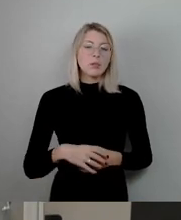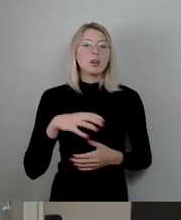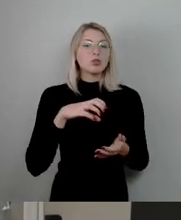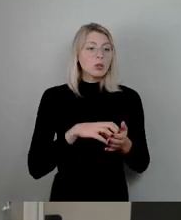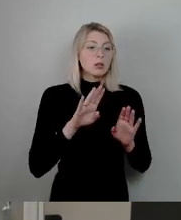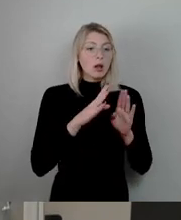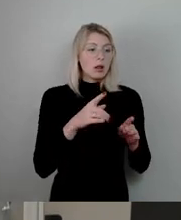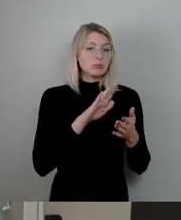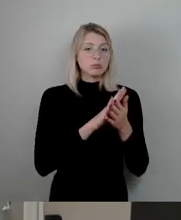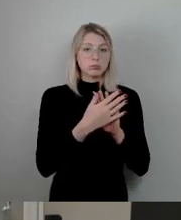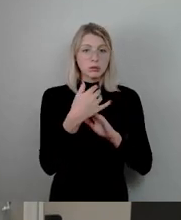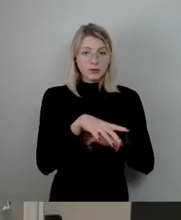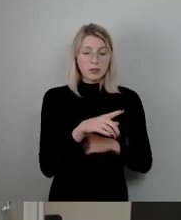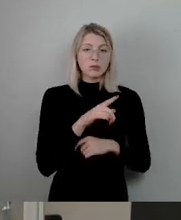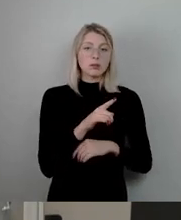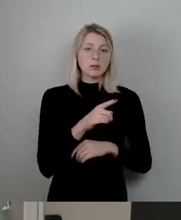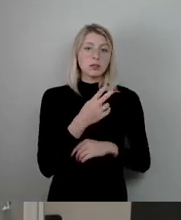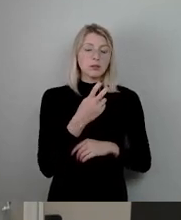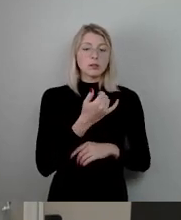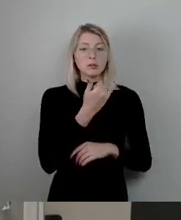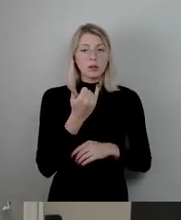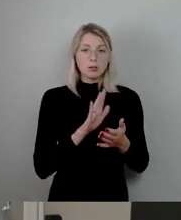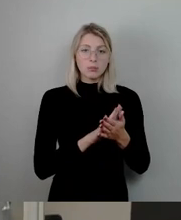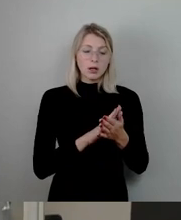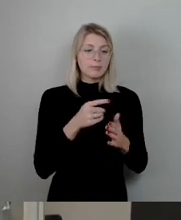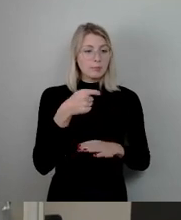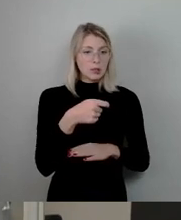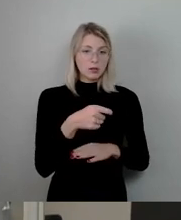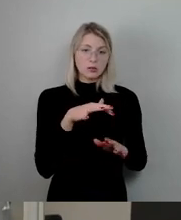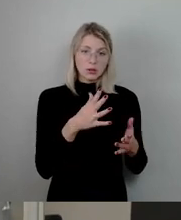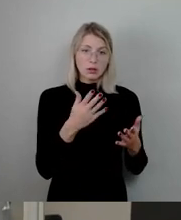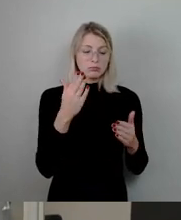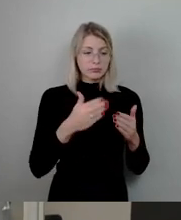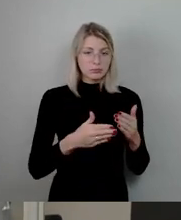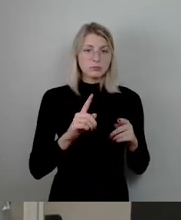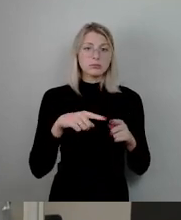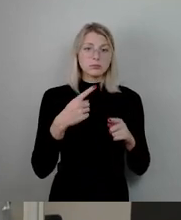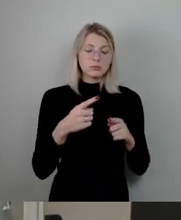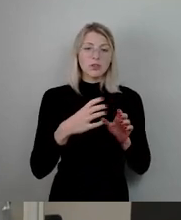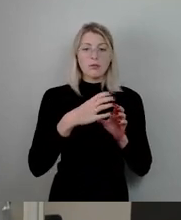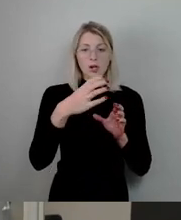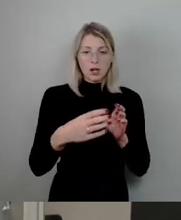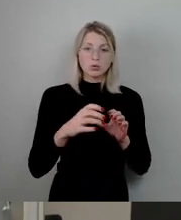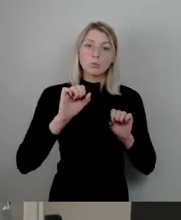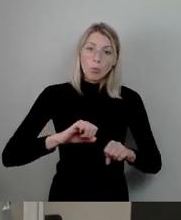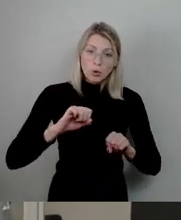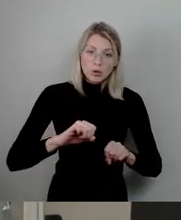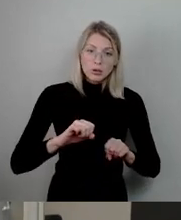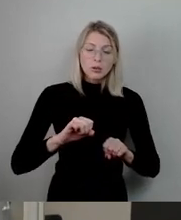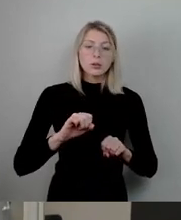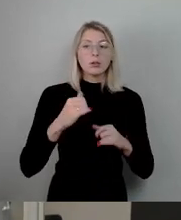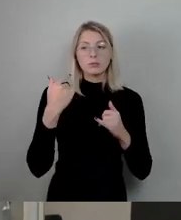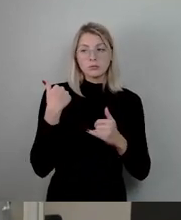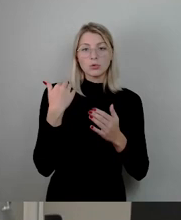abgeschlossen, dieses Bad dann für 20 Jahre anzumieten. Und das dann auch sozusagen mit einer Verlängerungsoption, die bisher auch dann zweimal gezogen worden